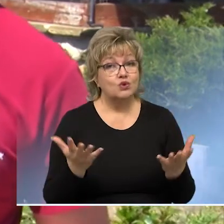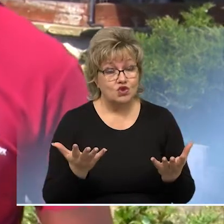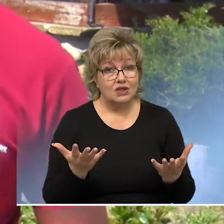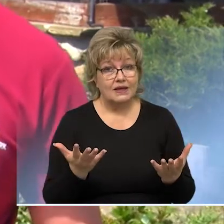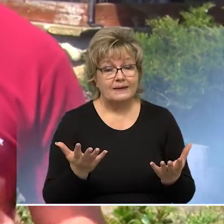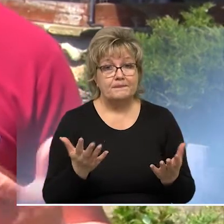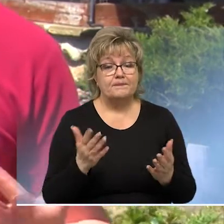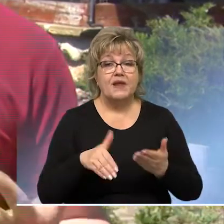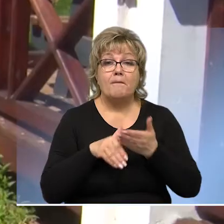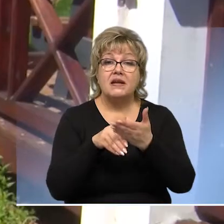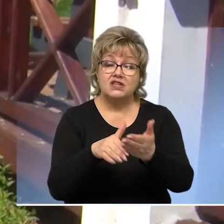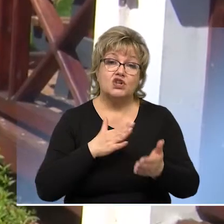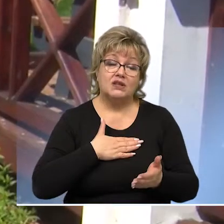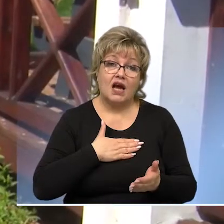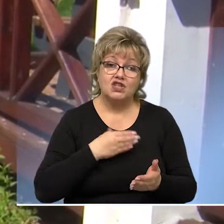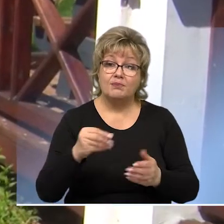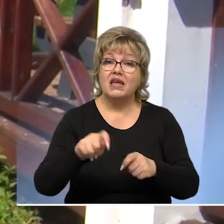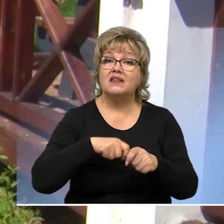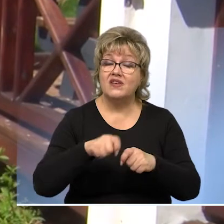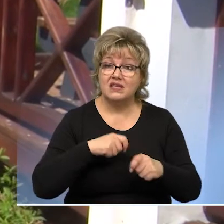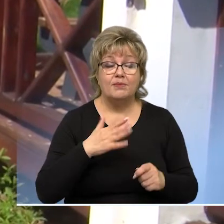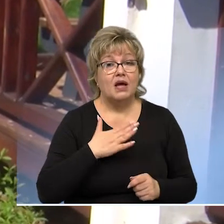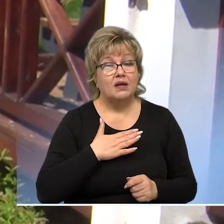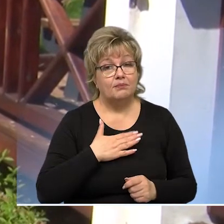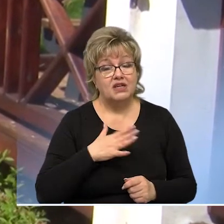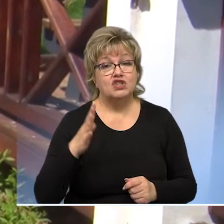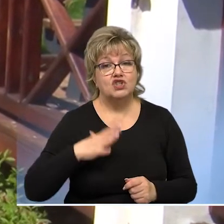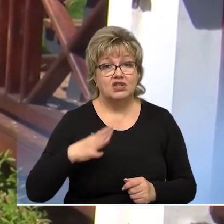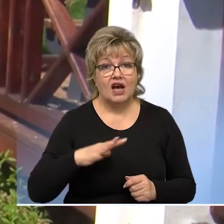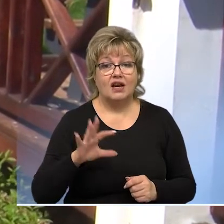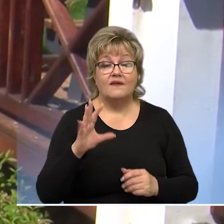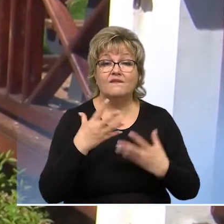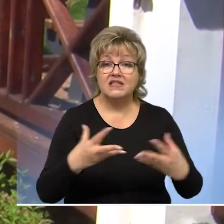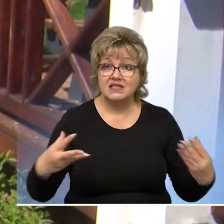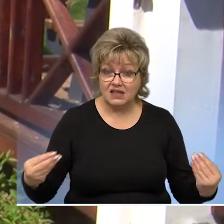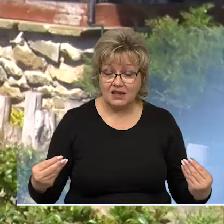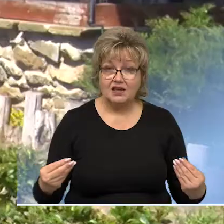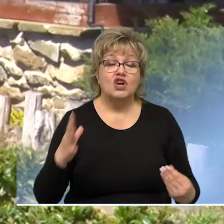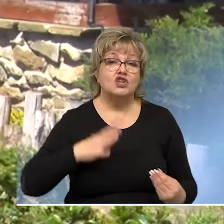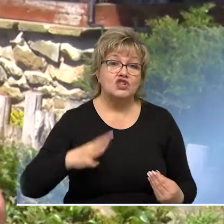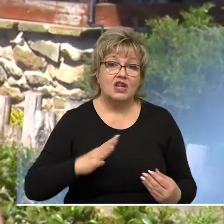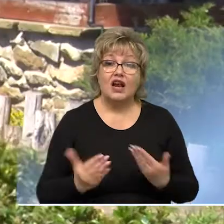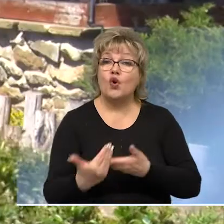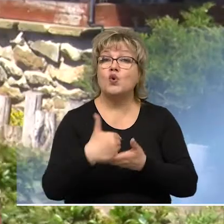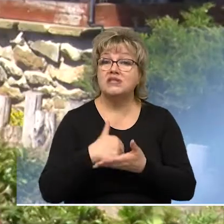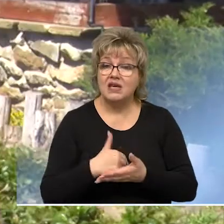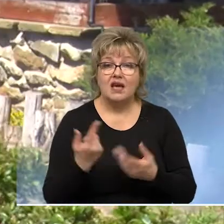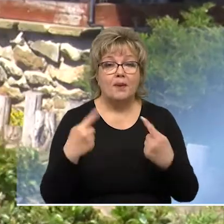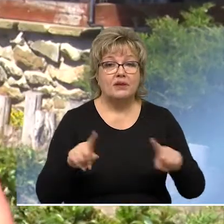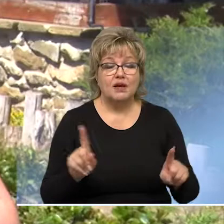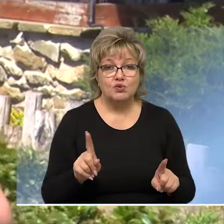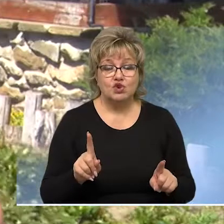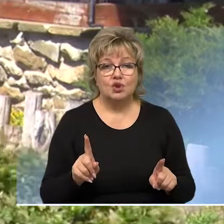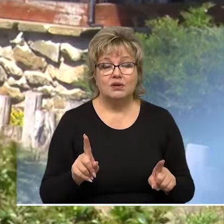случае поддерживается нашими инвесторами. Мы ждали весеннего периода, ждали весны, ждали гостей,